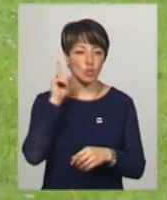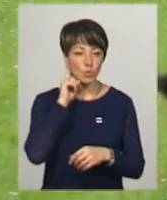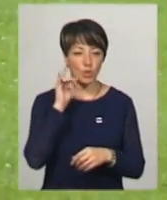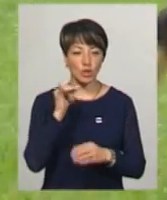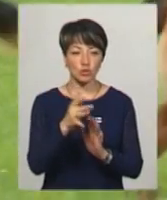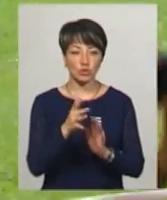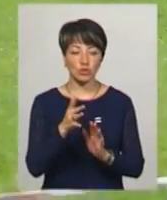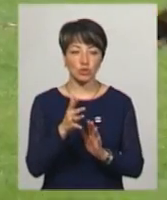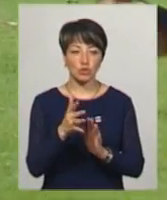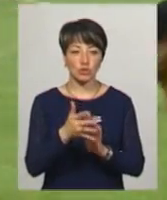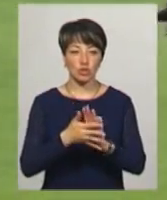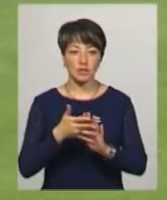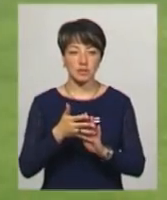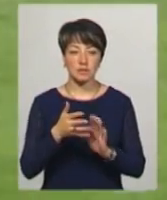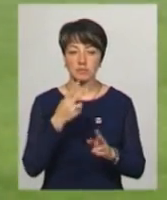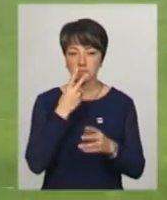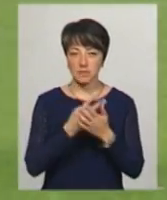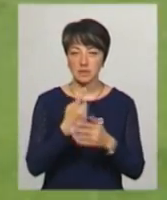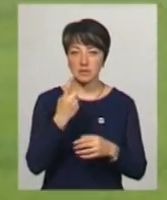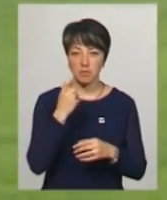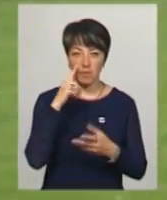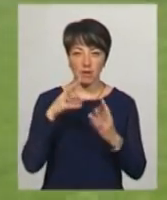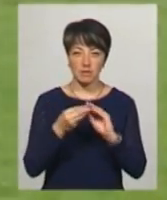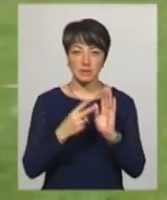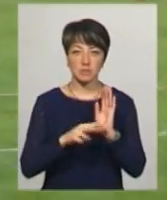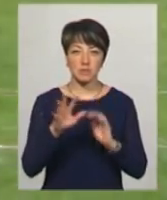виконання вправ із 100 можливих балів набрав 75.